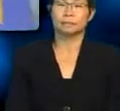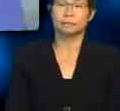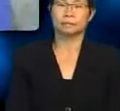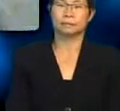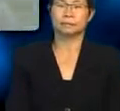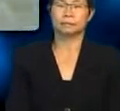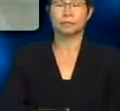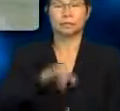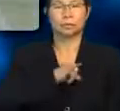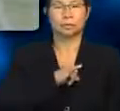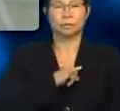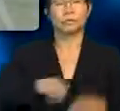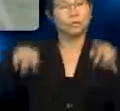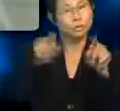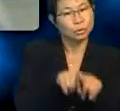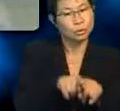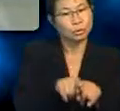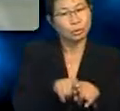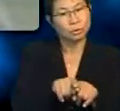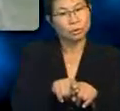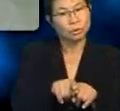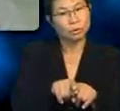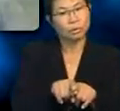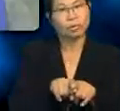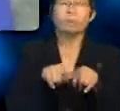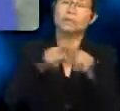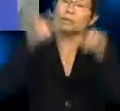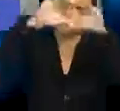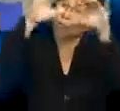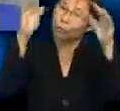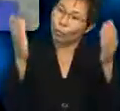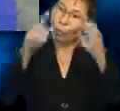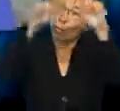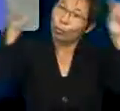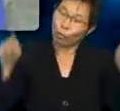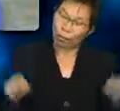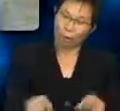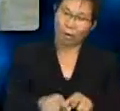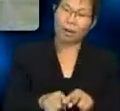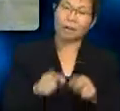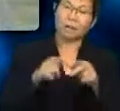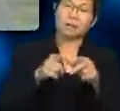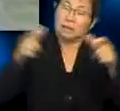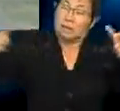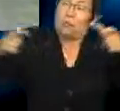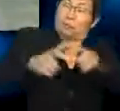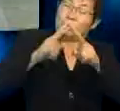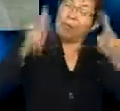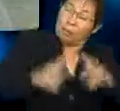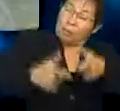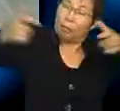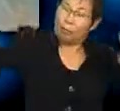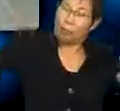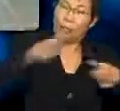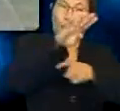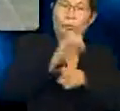Saya juga berbentuk sfera. Saiz saya sangat besar, iaitu 40